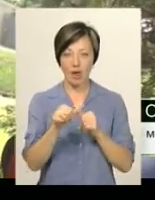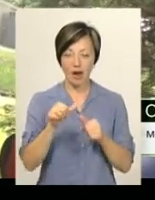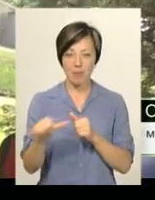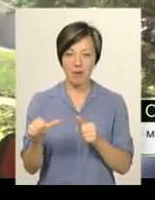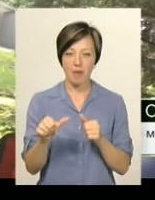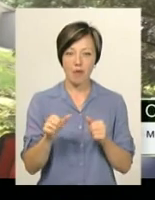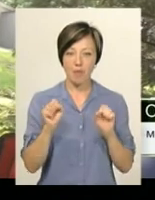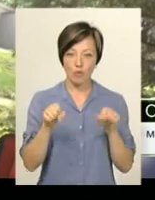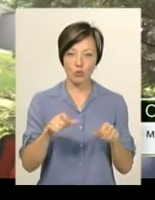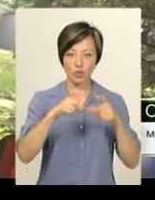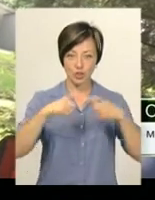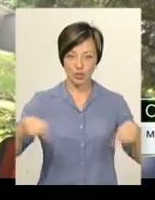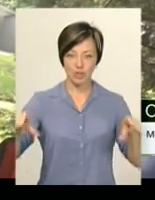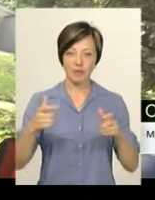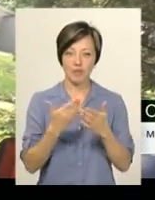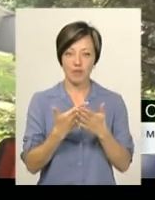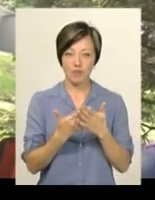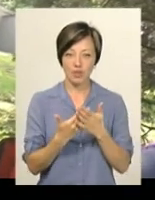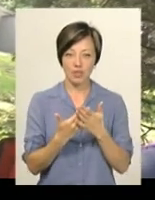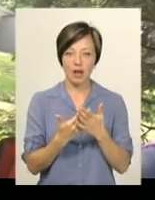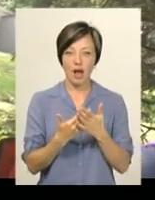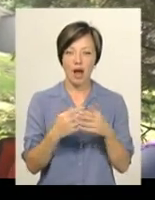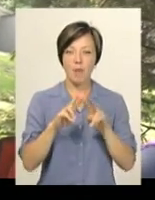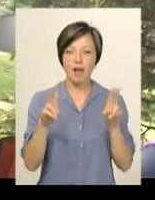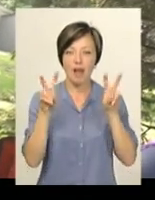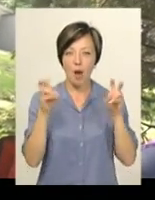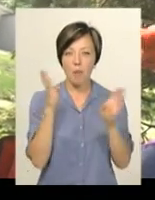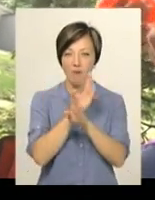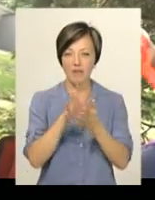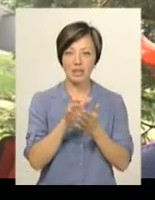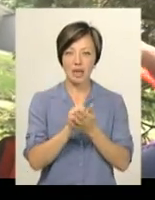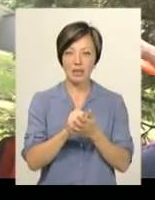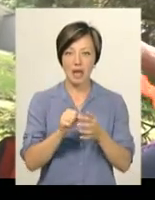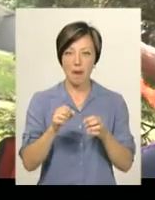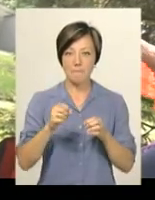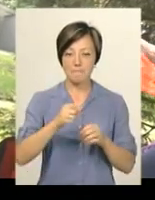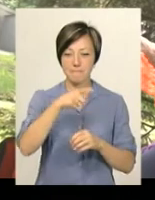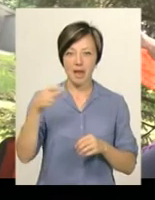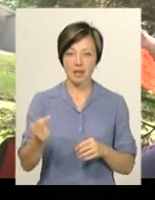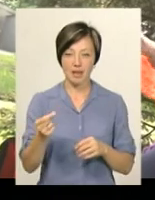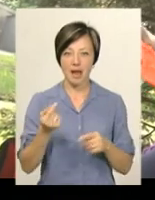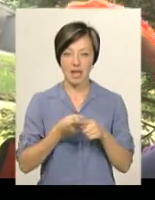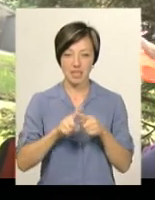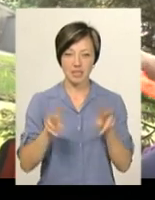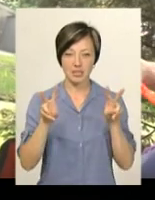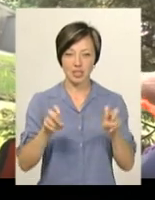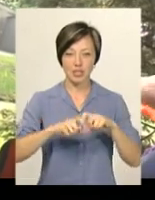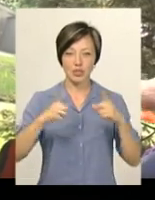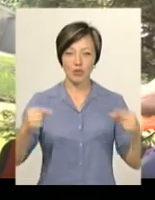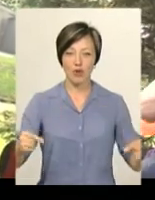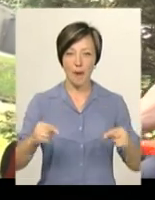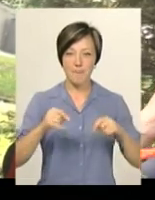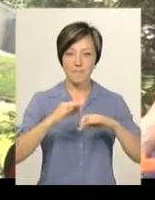просто стрічки. От повітряні петлі, а оце називається стрічково